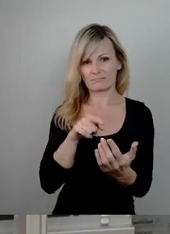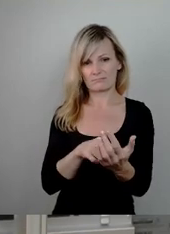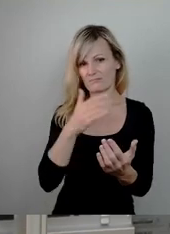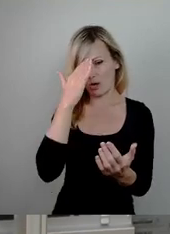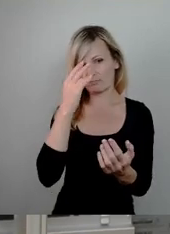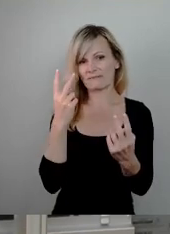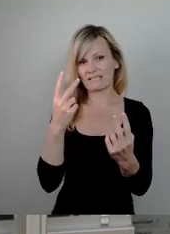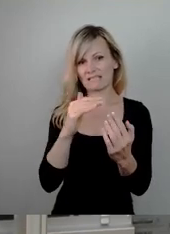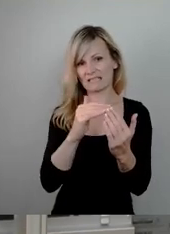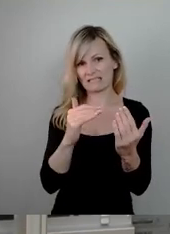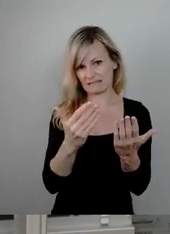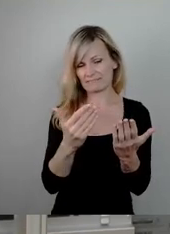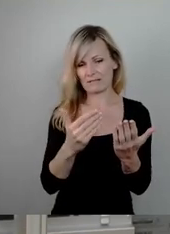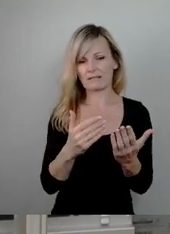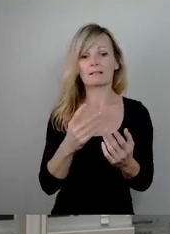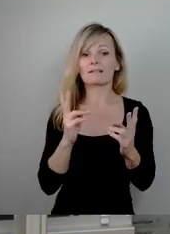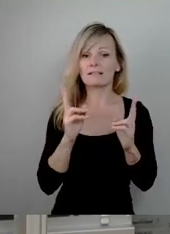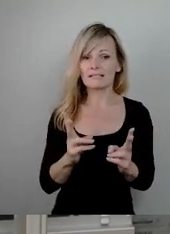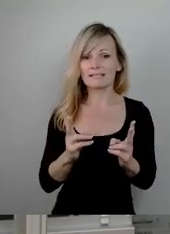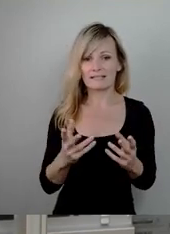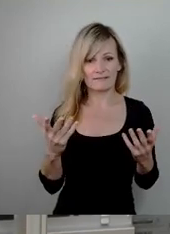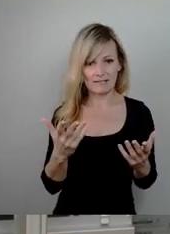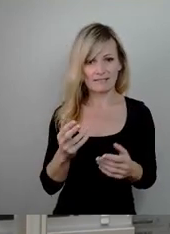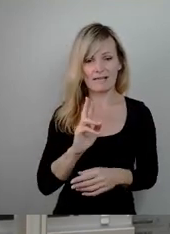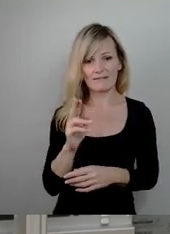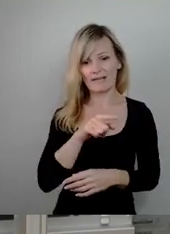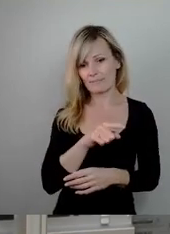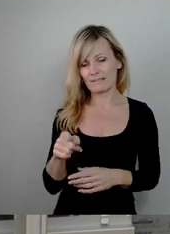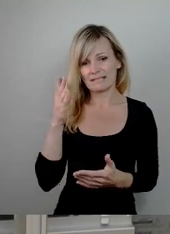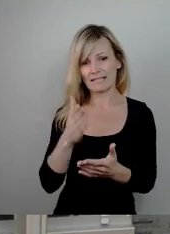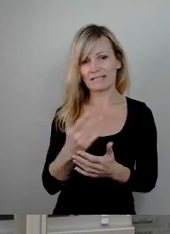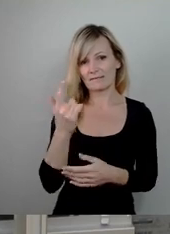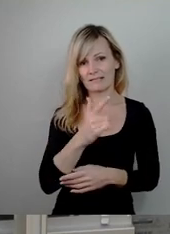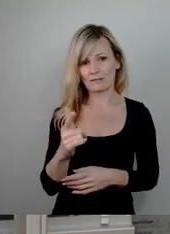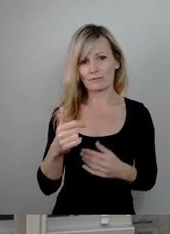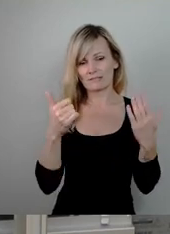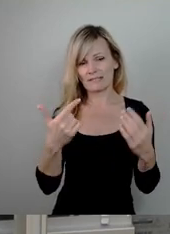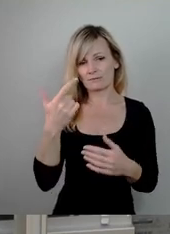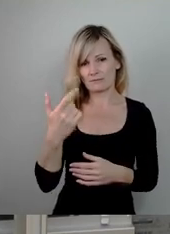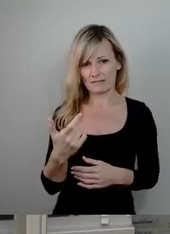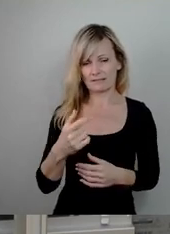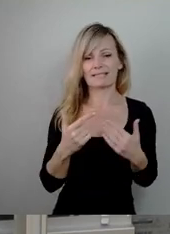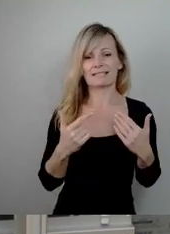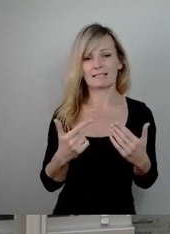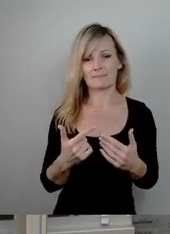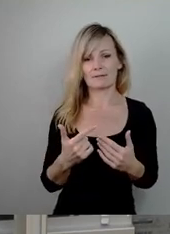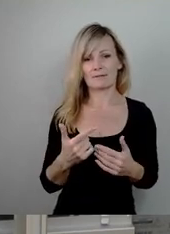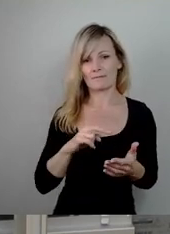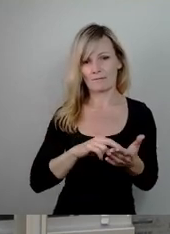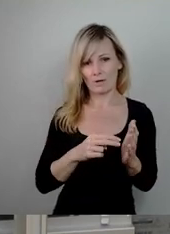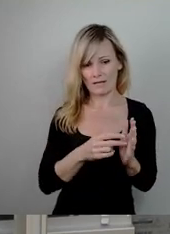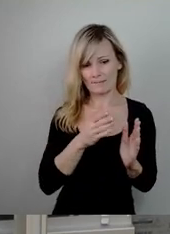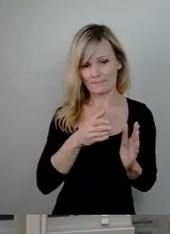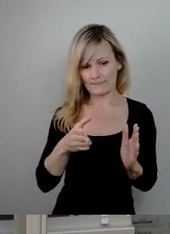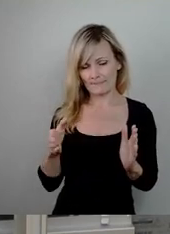Richtig ist, dass nunmehr bis Ende 2026 sieben Vorhaben als Grundbildungszentren nach der ESF